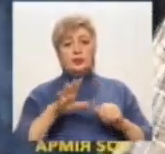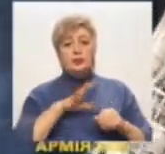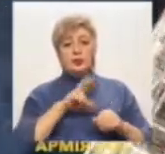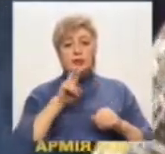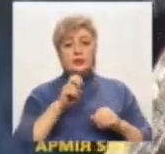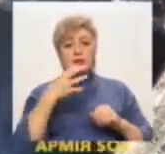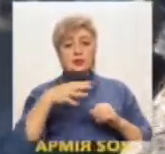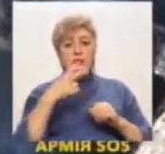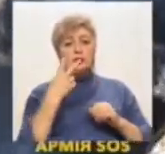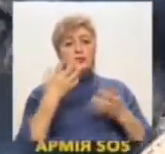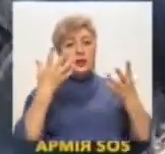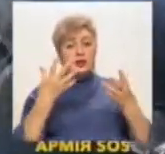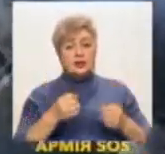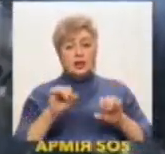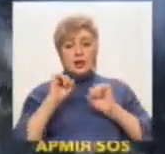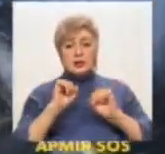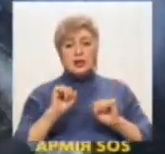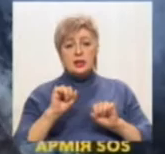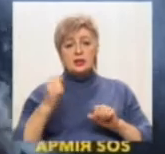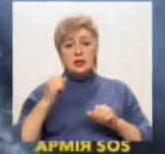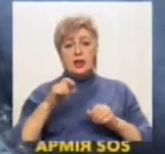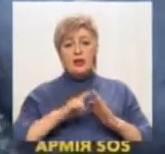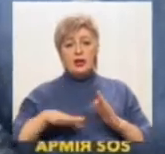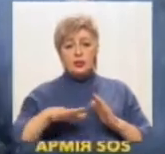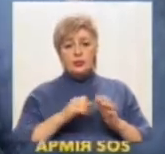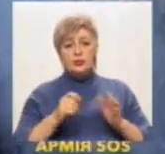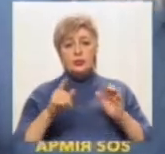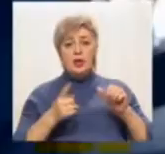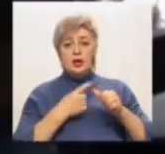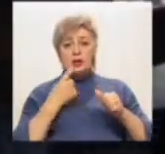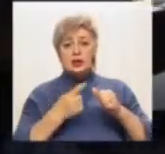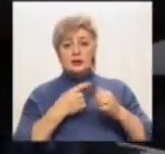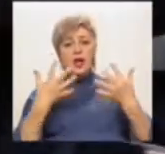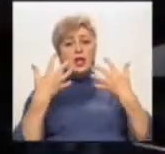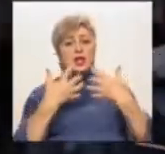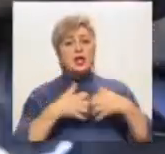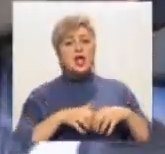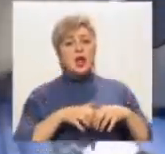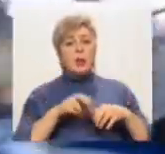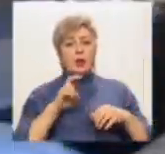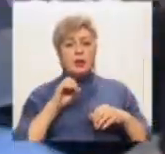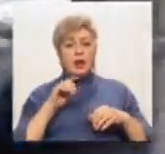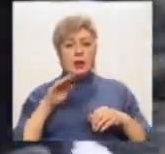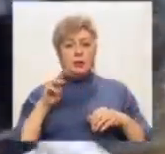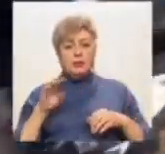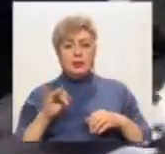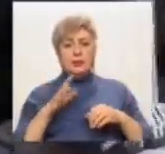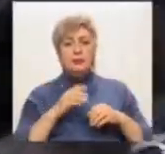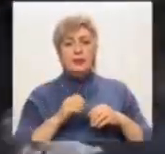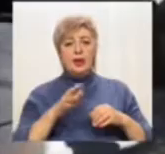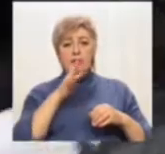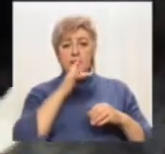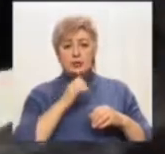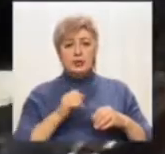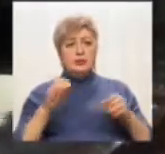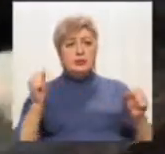дні. Захисників аеропорту прозвали кіборгами. 18-го, 21-го січня 2015-го в результаті підриву